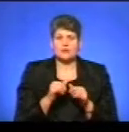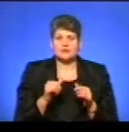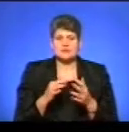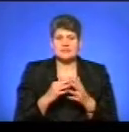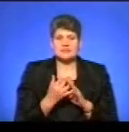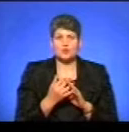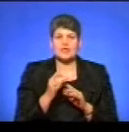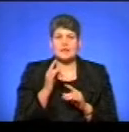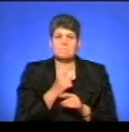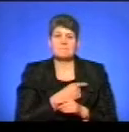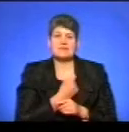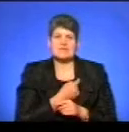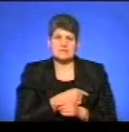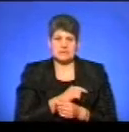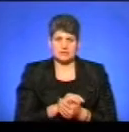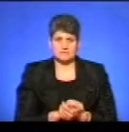цільської медицини.